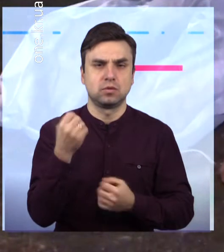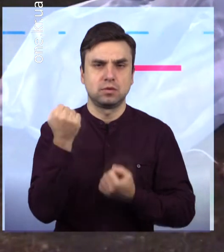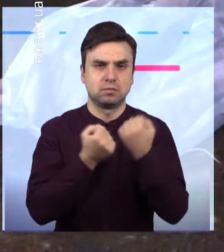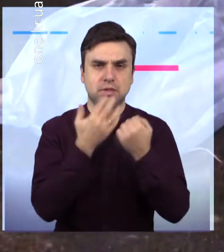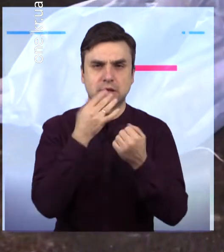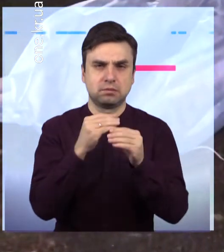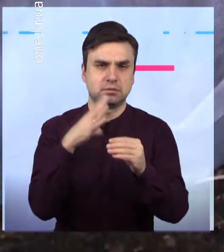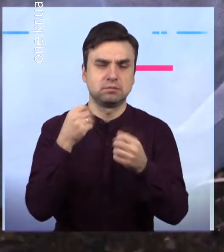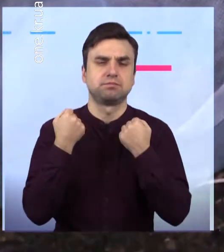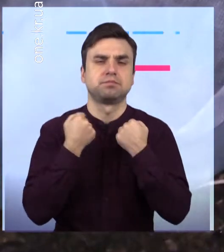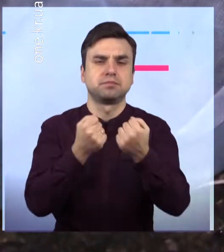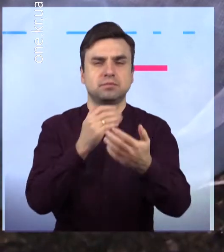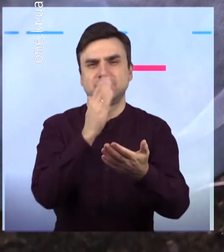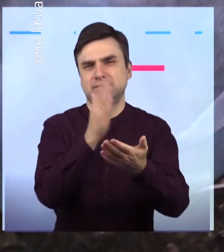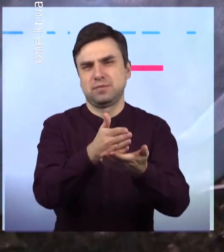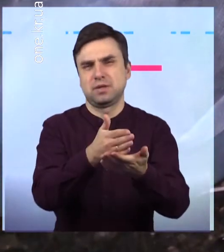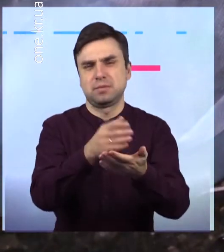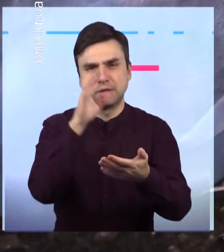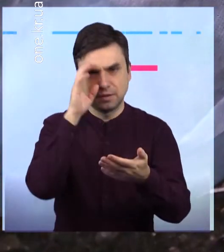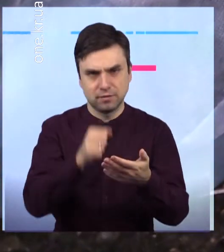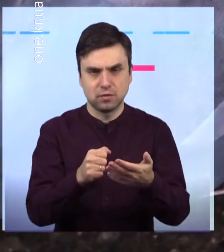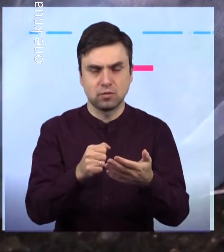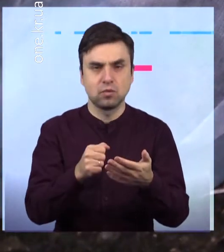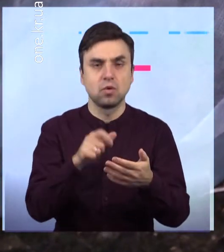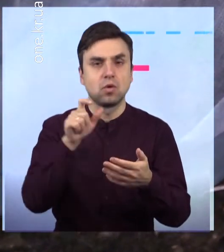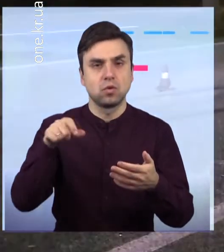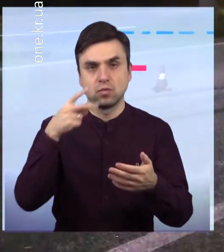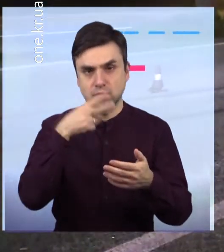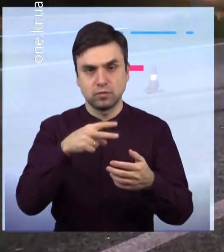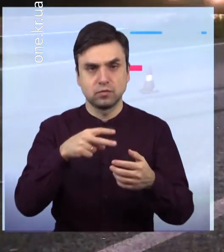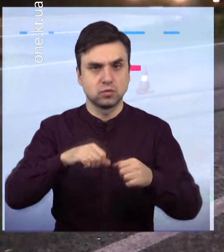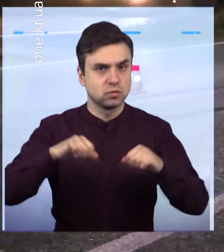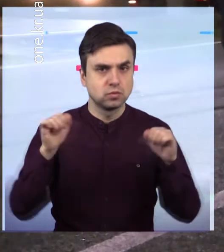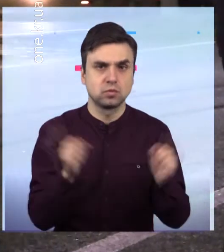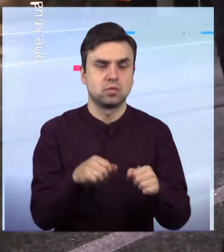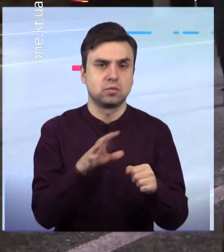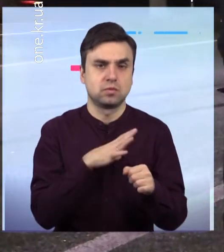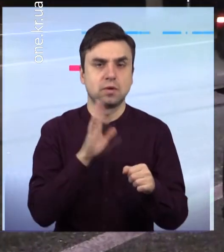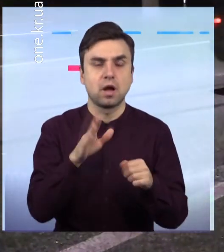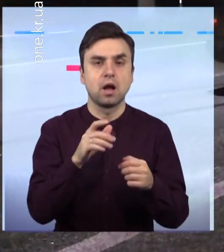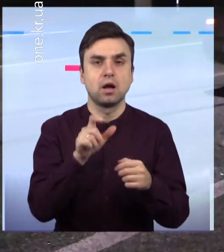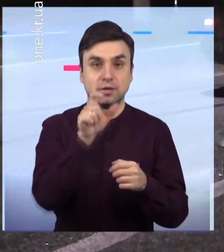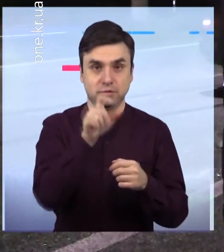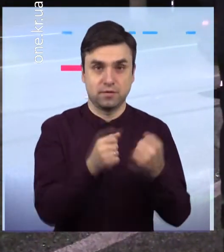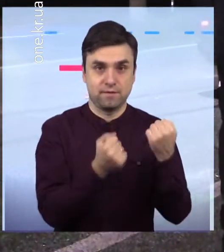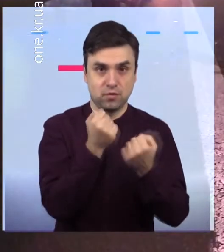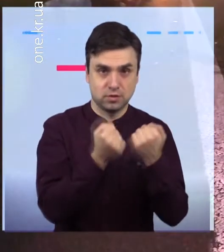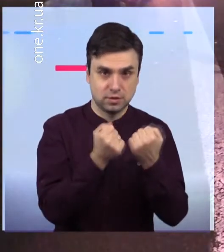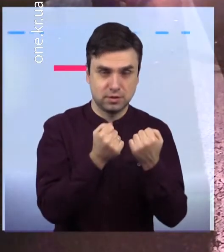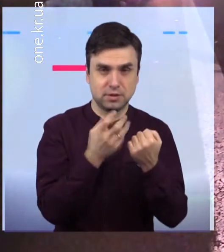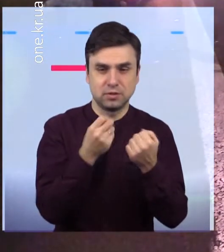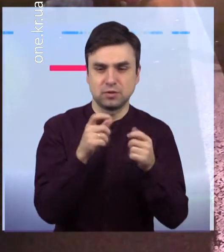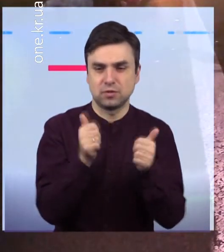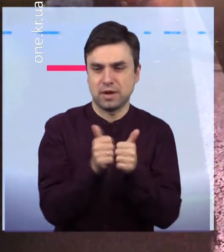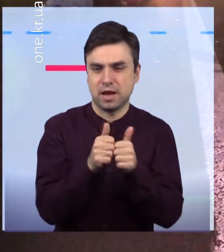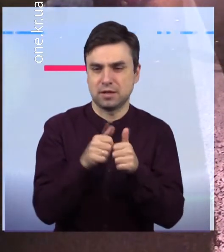на шаленій швидкості. А от керманич та ті, хто знаходився у салоні, після ДТП не говірки Лише один з чотирьох